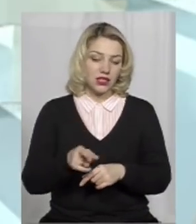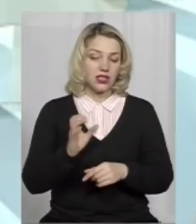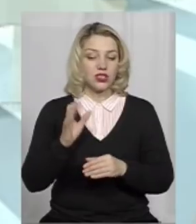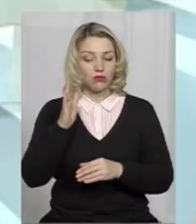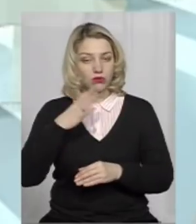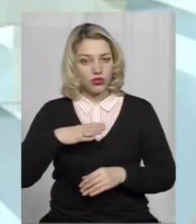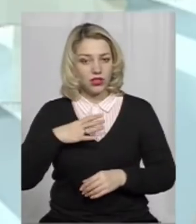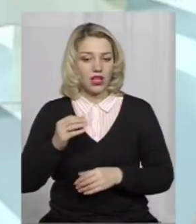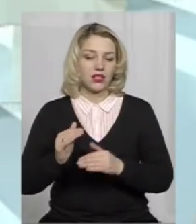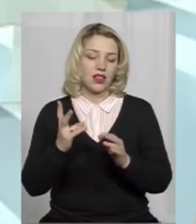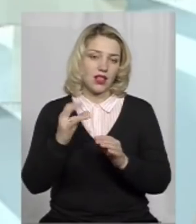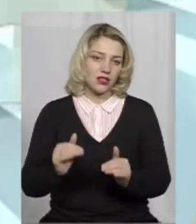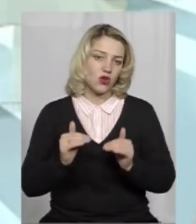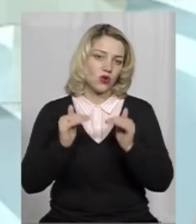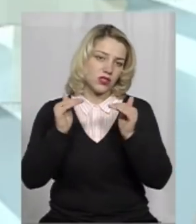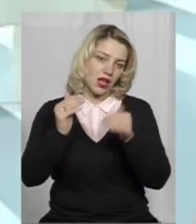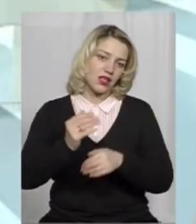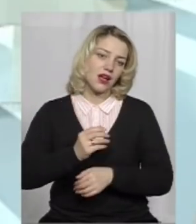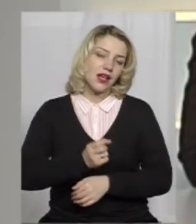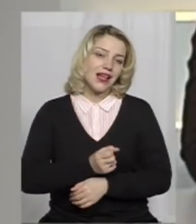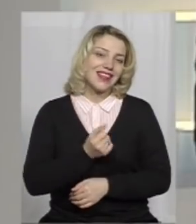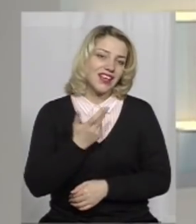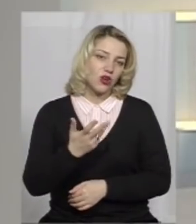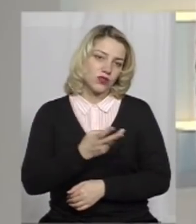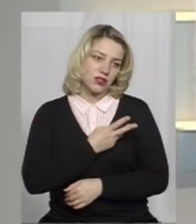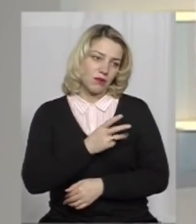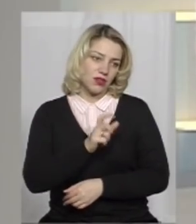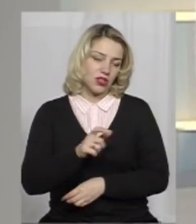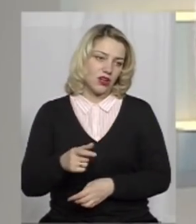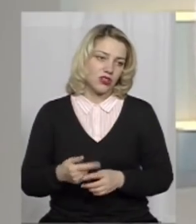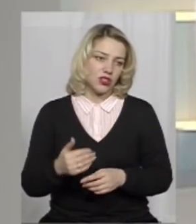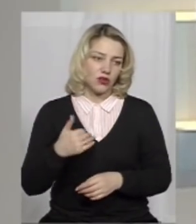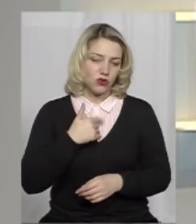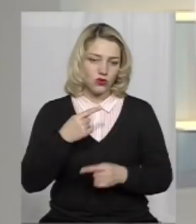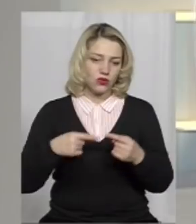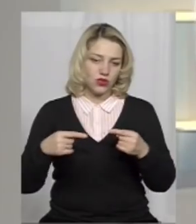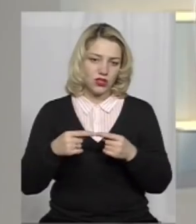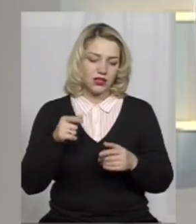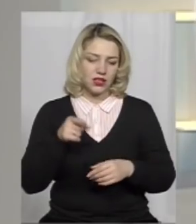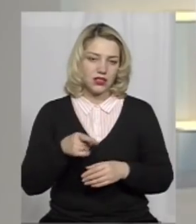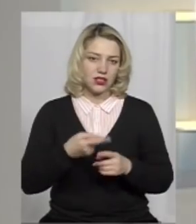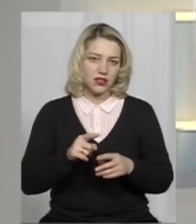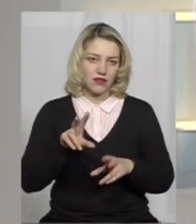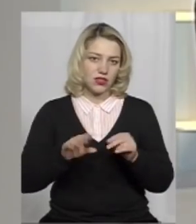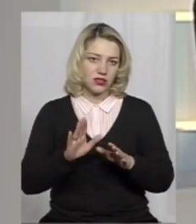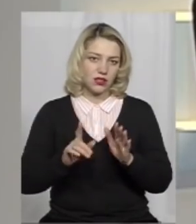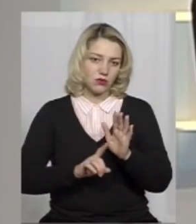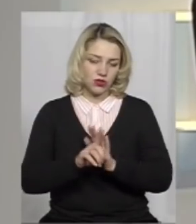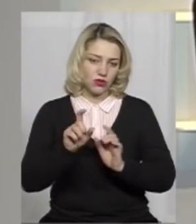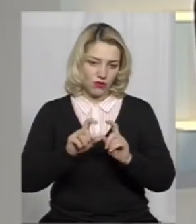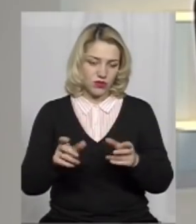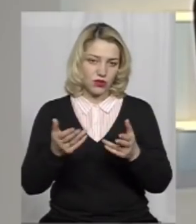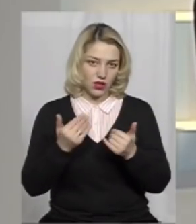будемо чекати на зростання кількості бажаючих вчителів. І ще раз зточнюю, це тисяча, ідеться тільки про початкову школу, так? Так, так.